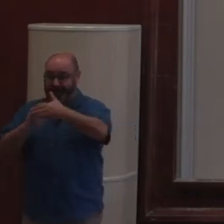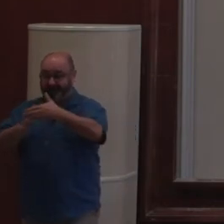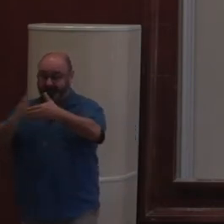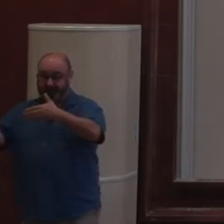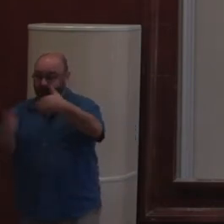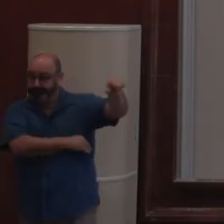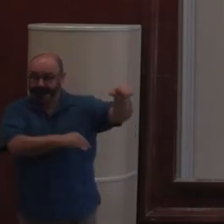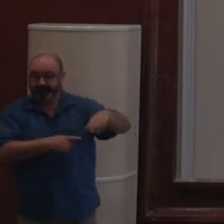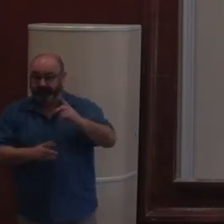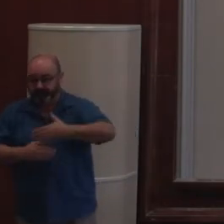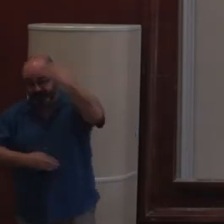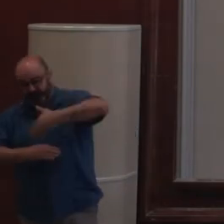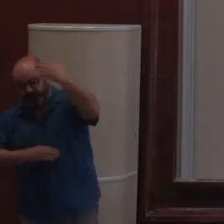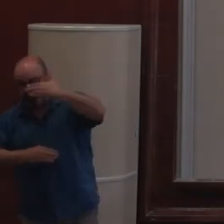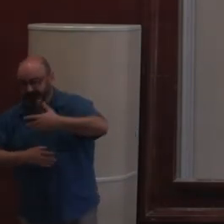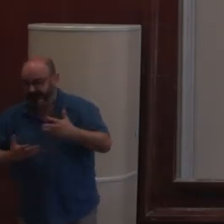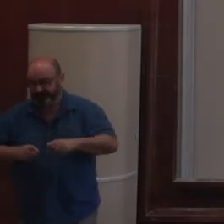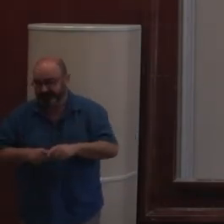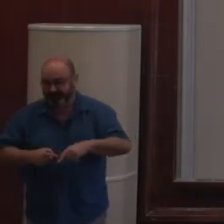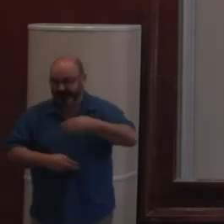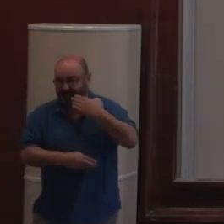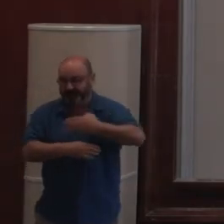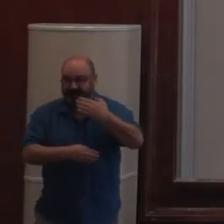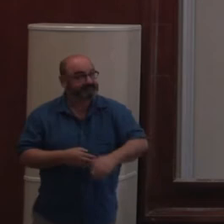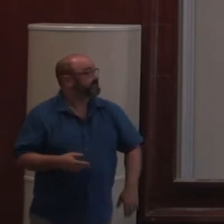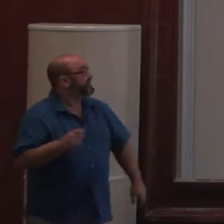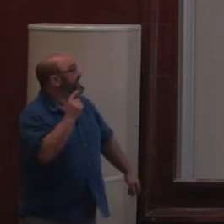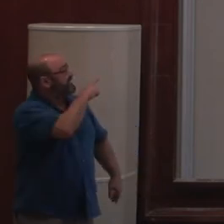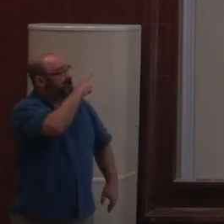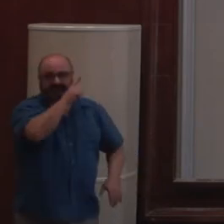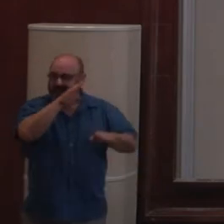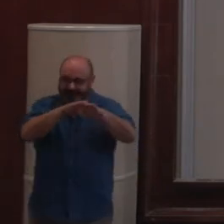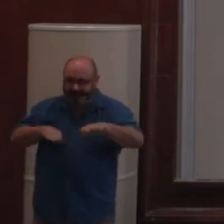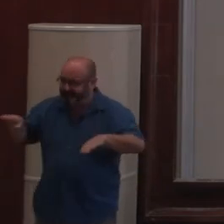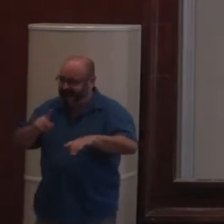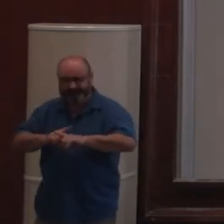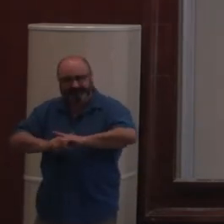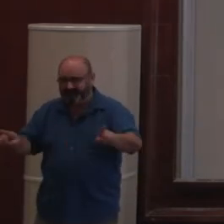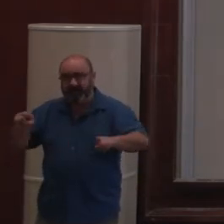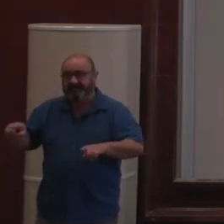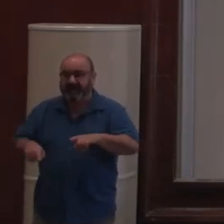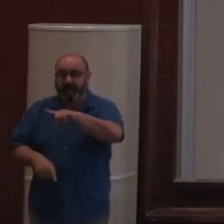les têtes, une guillotine, ça marche bien. Donc, du coup, ça, c'est une stack complètement nouvelle. On a enlevé ZOP.